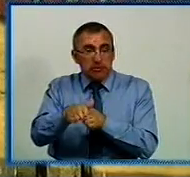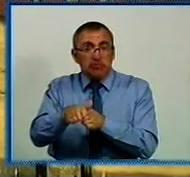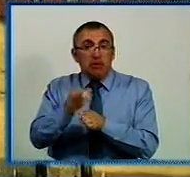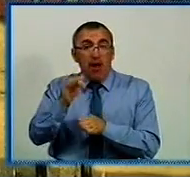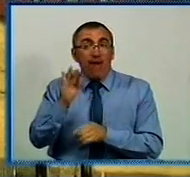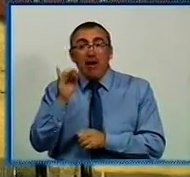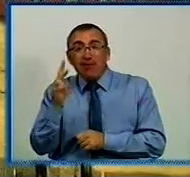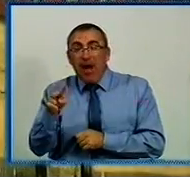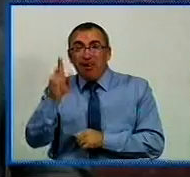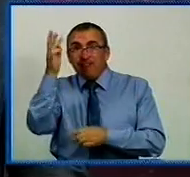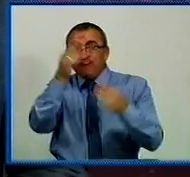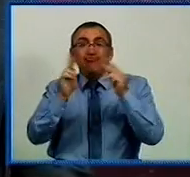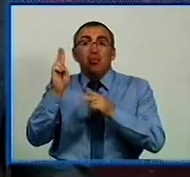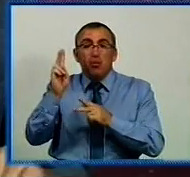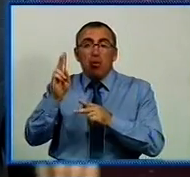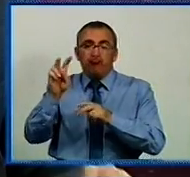наразі шукає міліція.